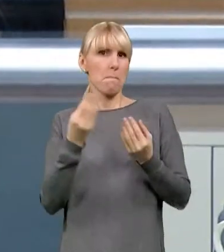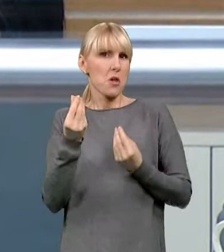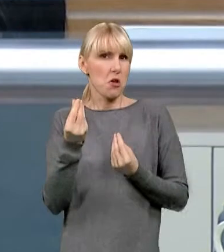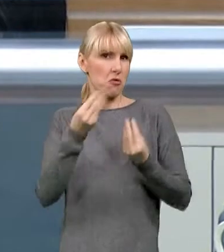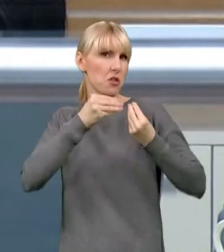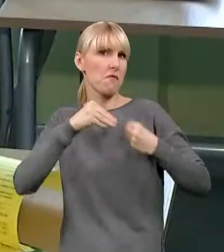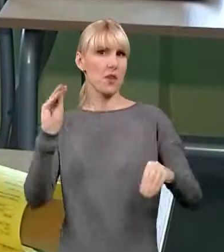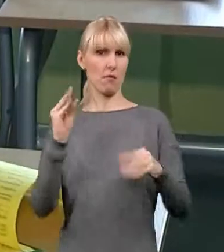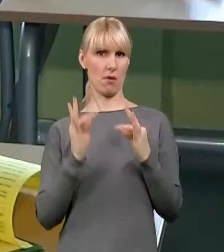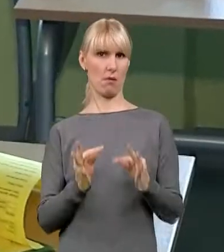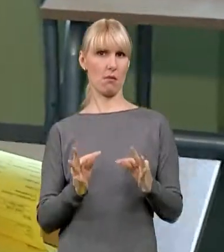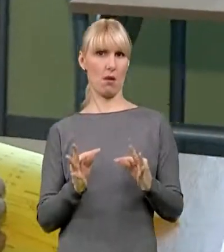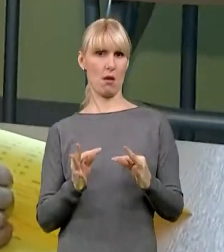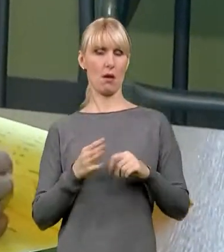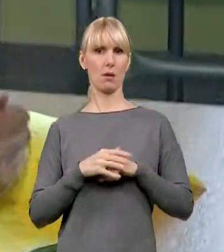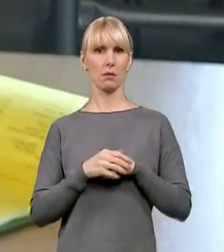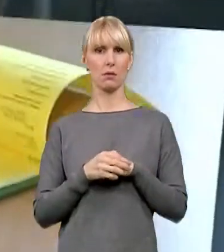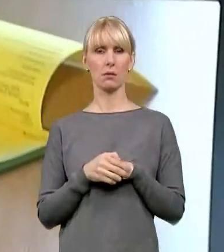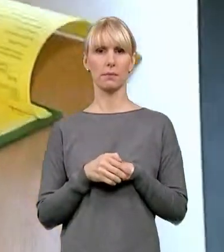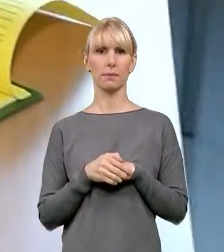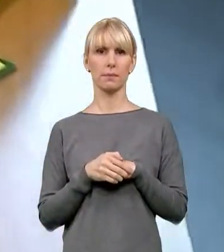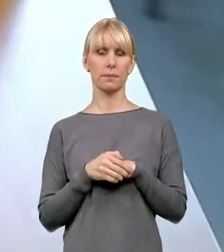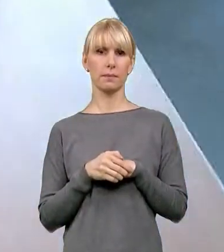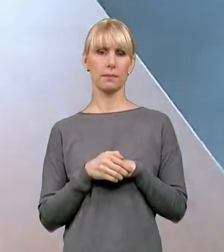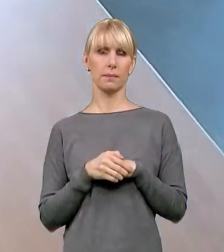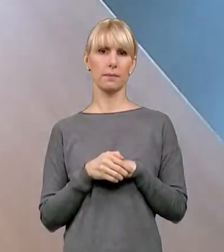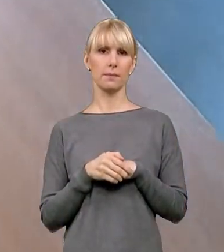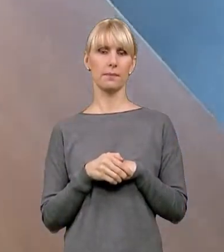powinien pracować dla dobra przedsiębiorców i całego regionu.